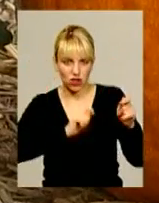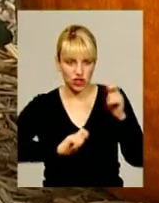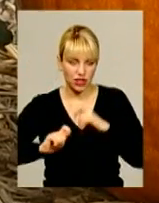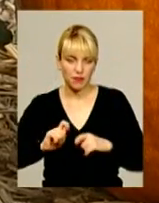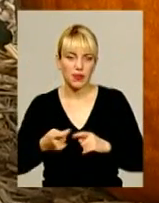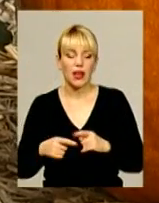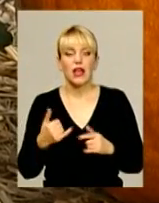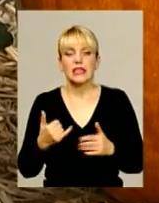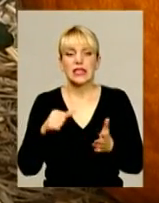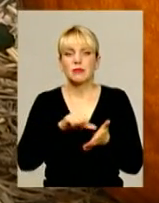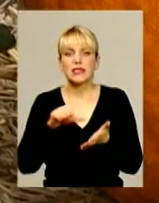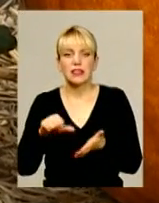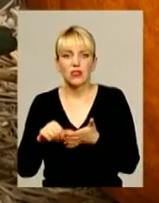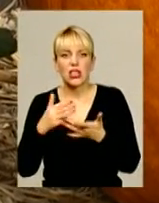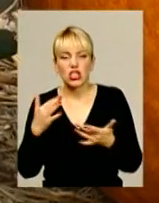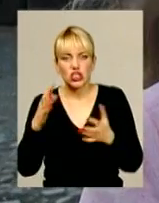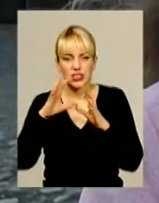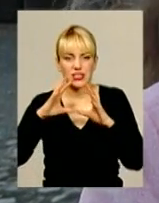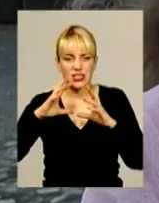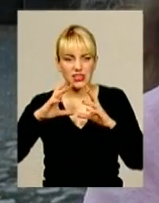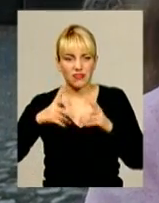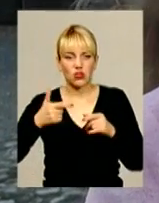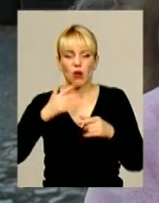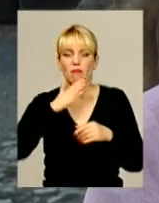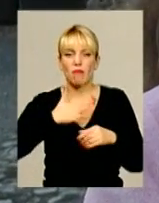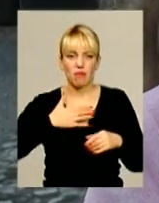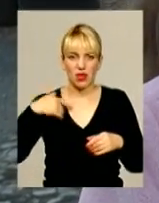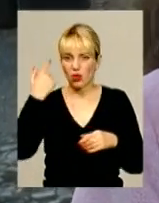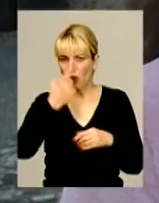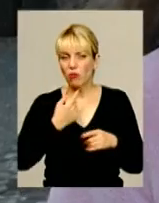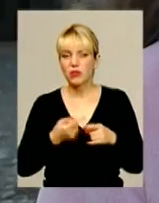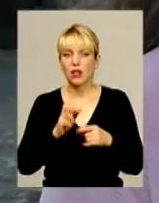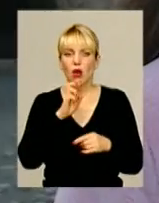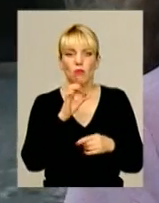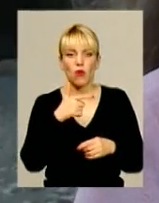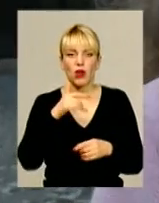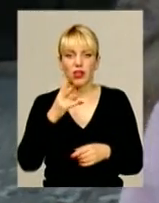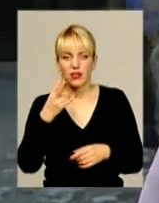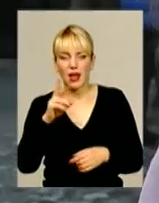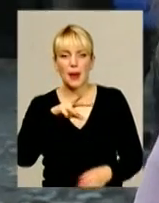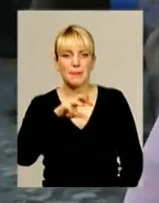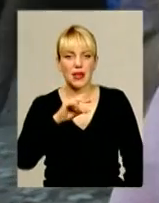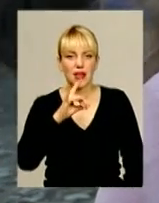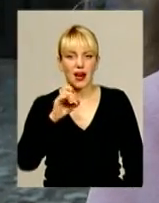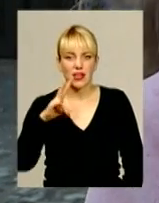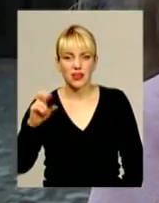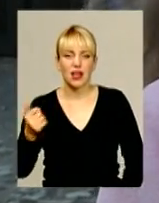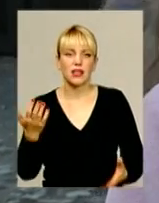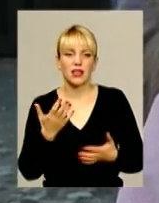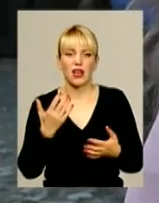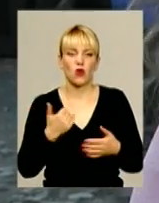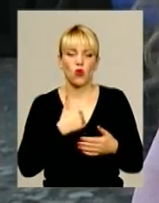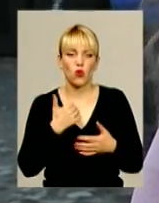представники потойбічного і не тільки світу. Мій образ – богиня Морана. Я богиня, яка хоче